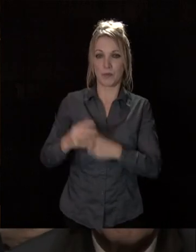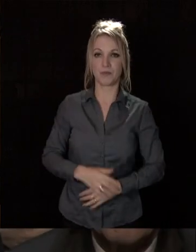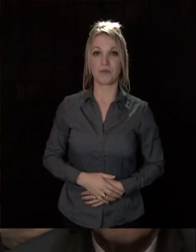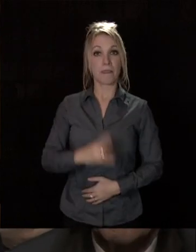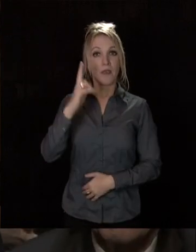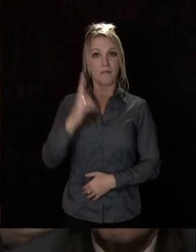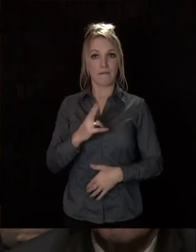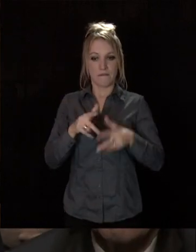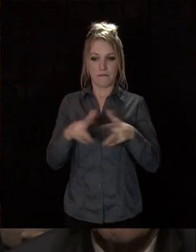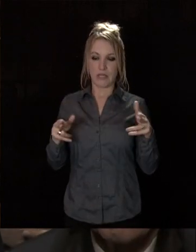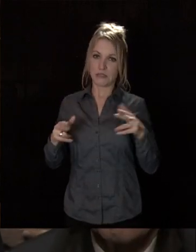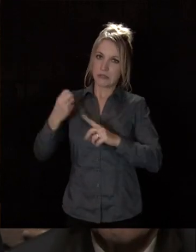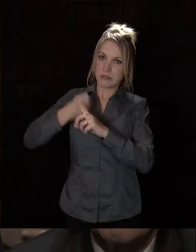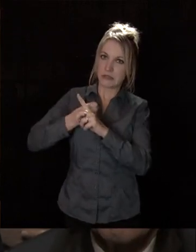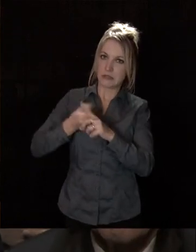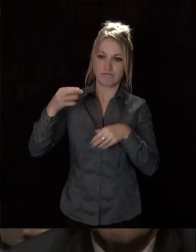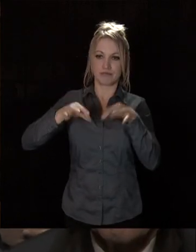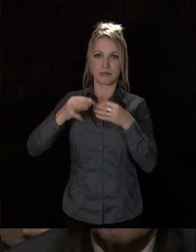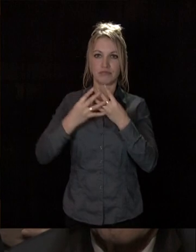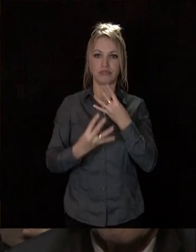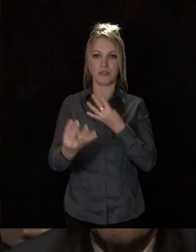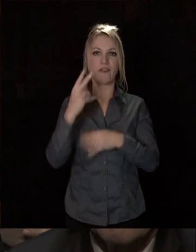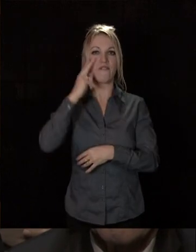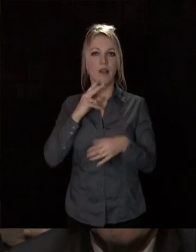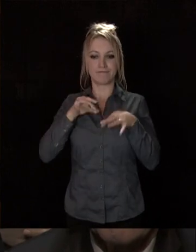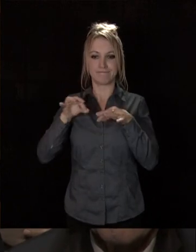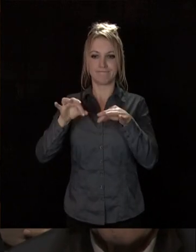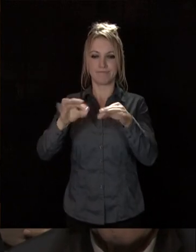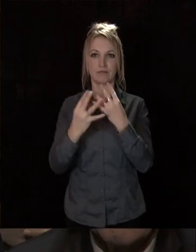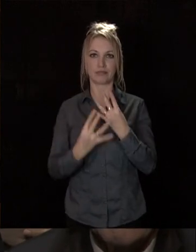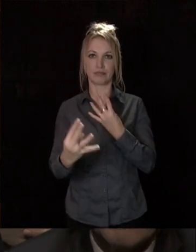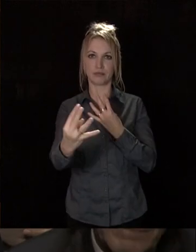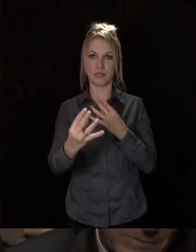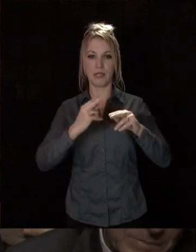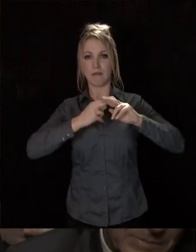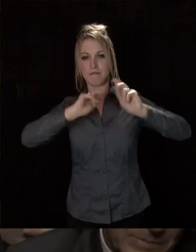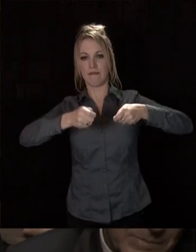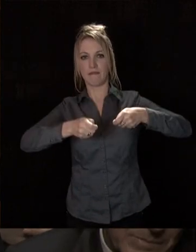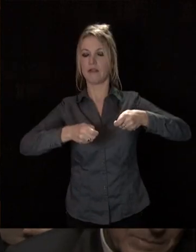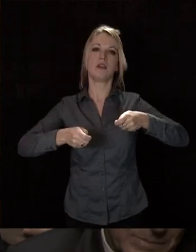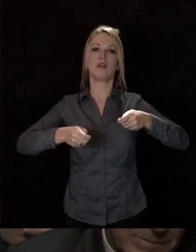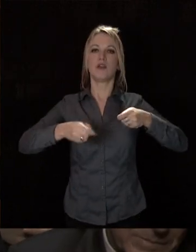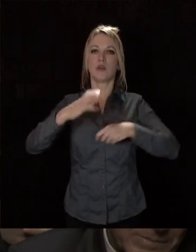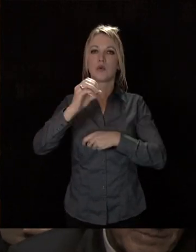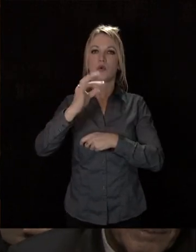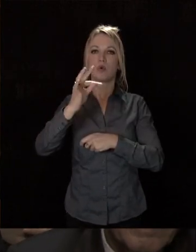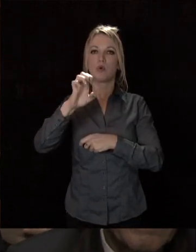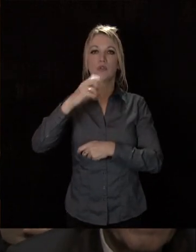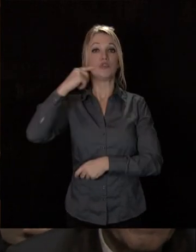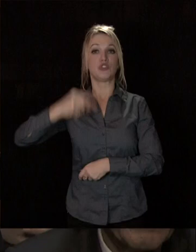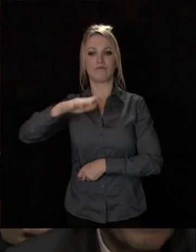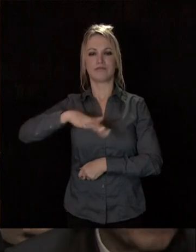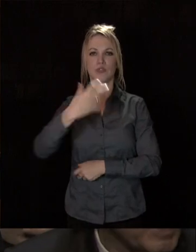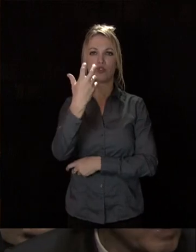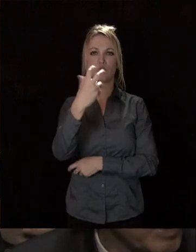dans la phase de reconquête. Nous plantons des vignes qui, demain, formeront l'appellation Côte de Dijon sur quelques 300